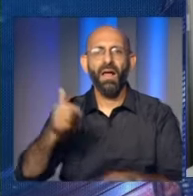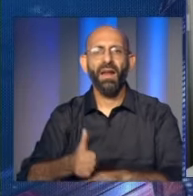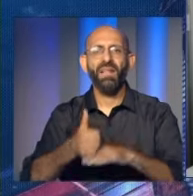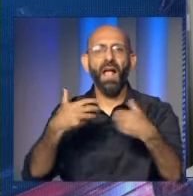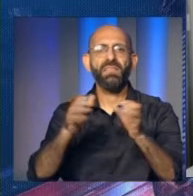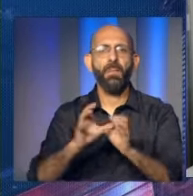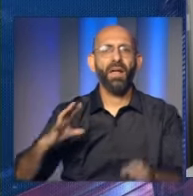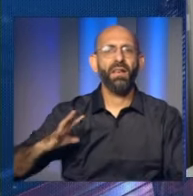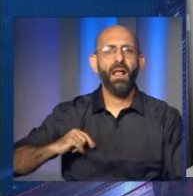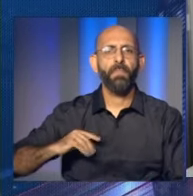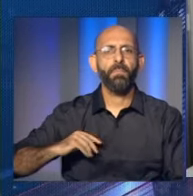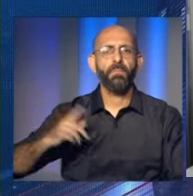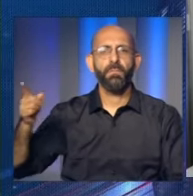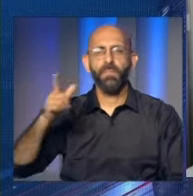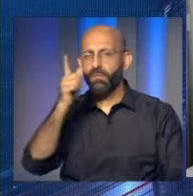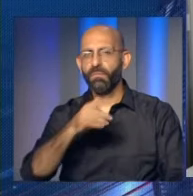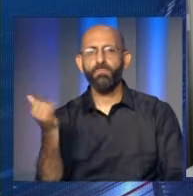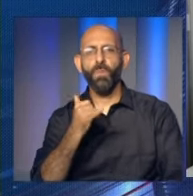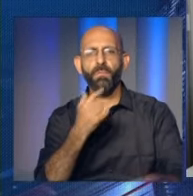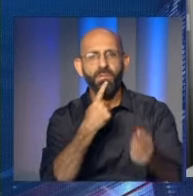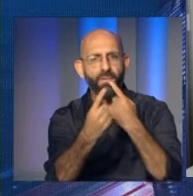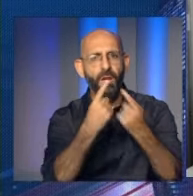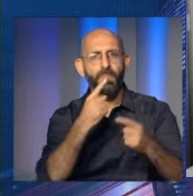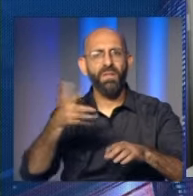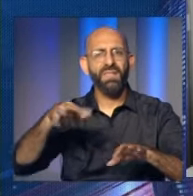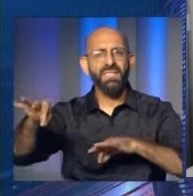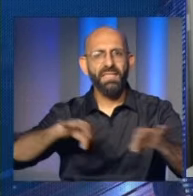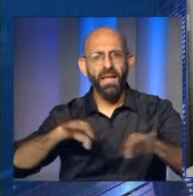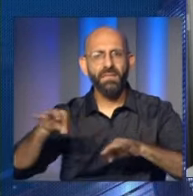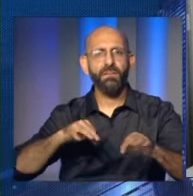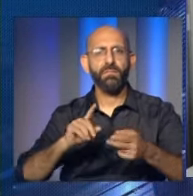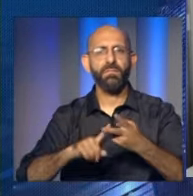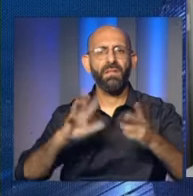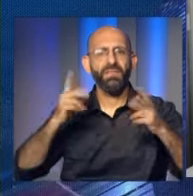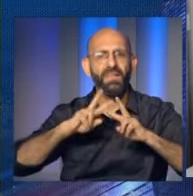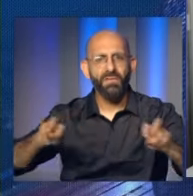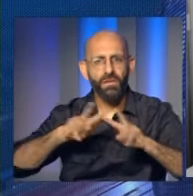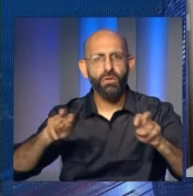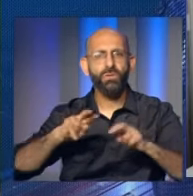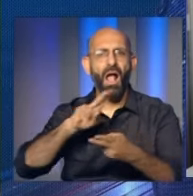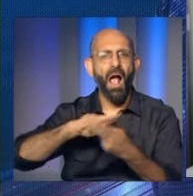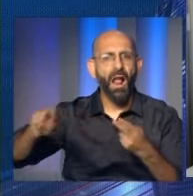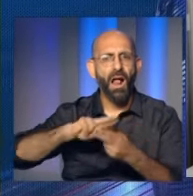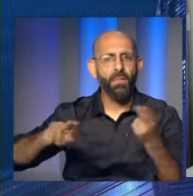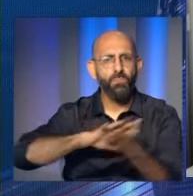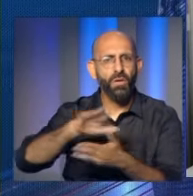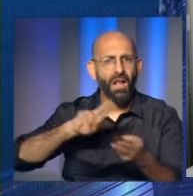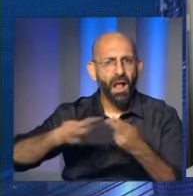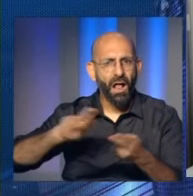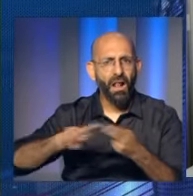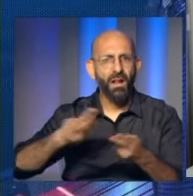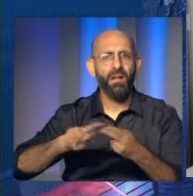بخاري في دارته في بعبدة في حضور رئيس الحزب النائب كاميل شمعون وكانت مناسبة